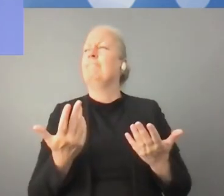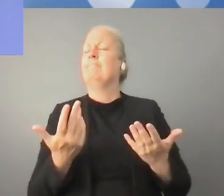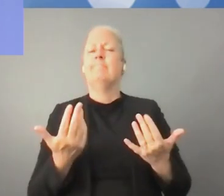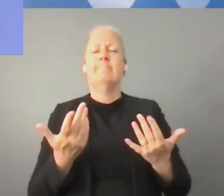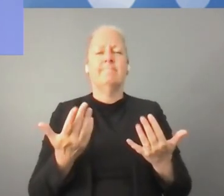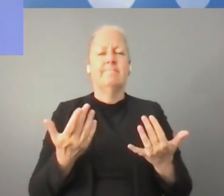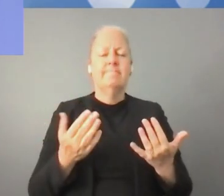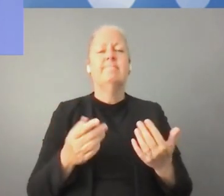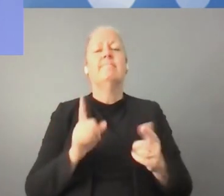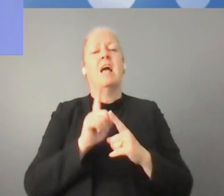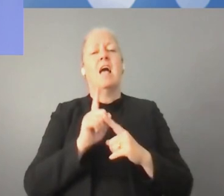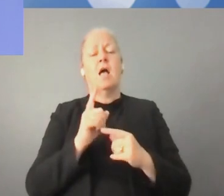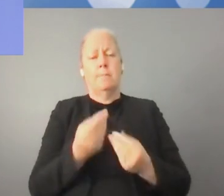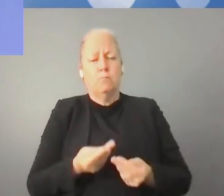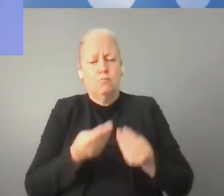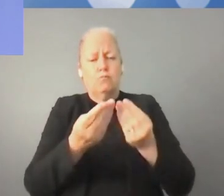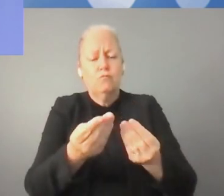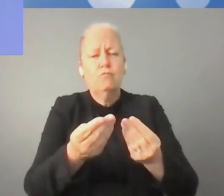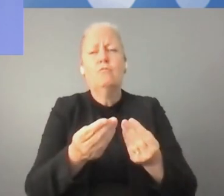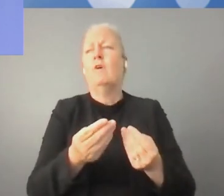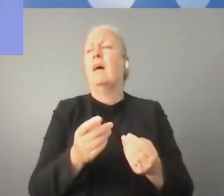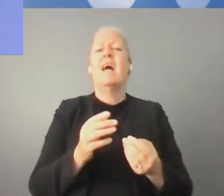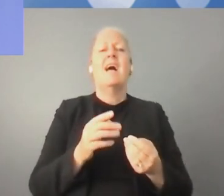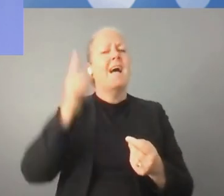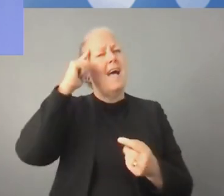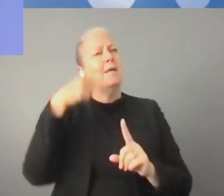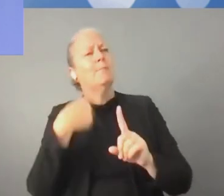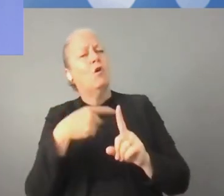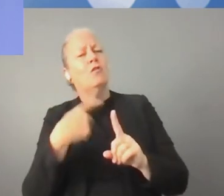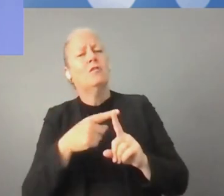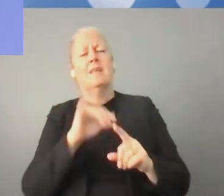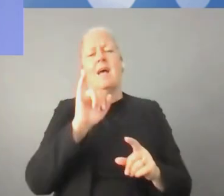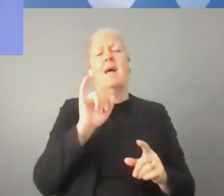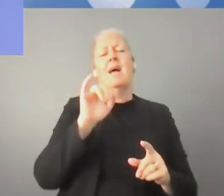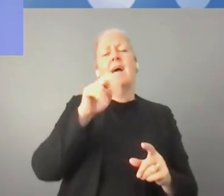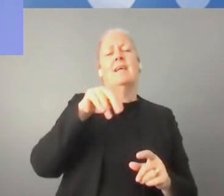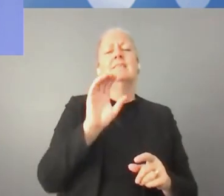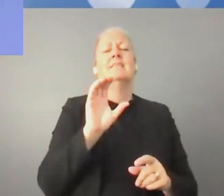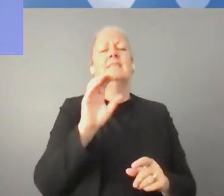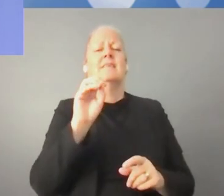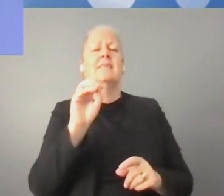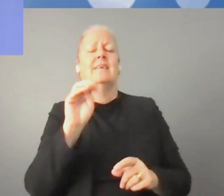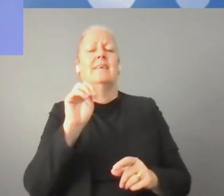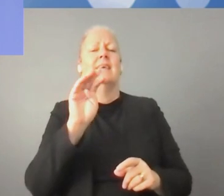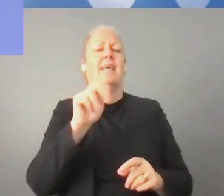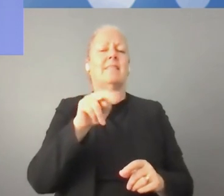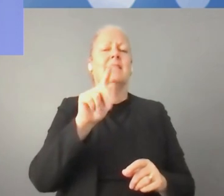إذن يجب أن تكون هناك سياسة معينة